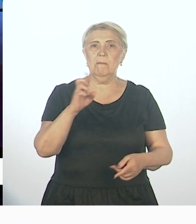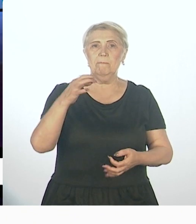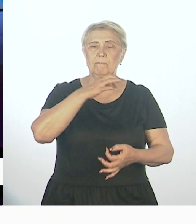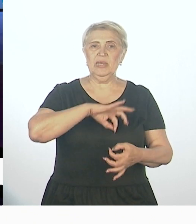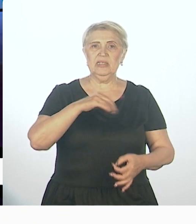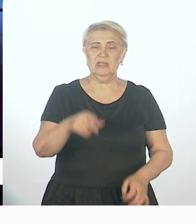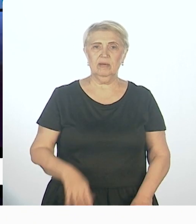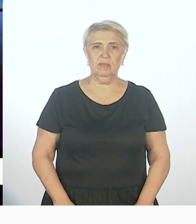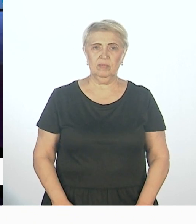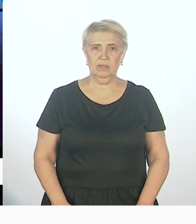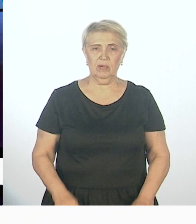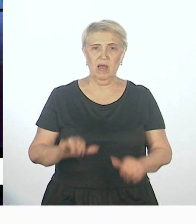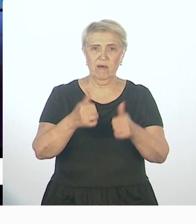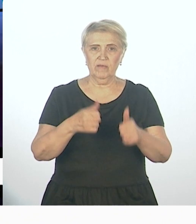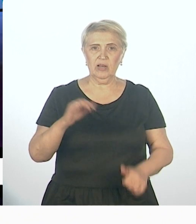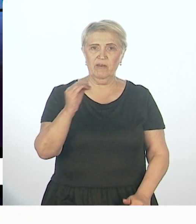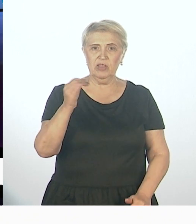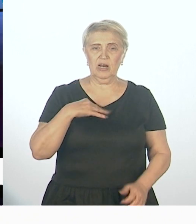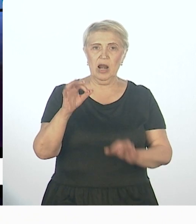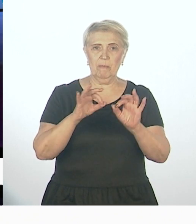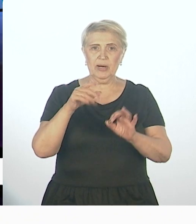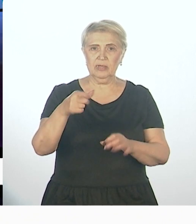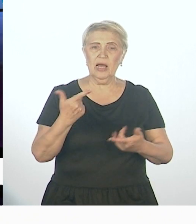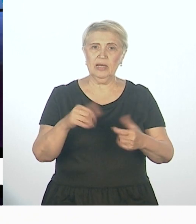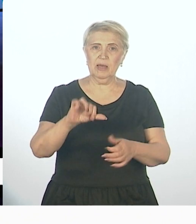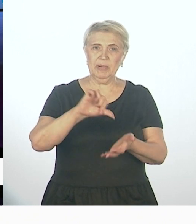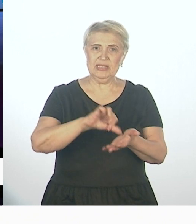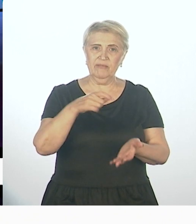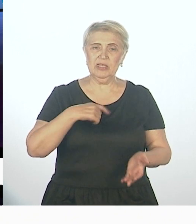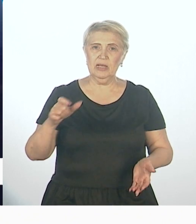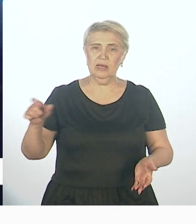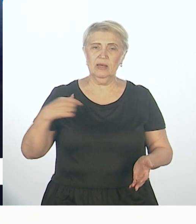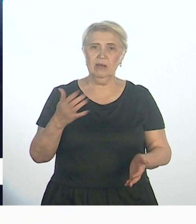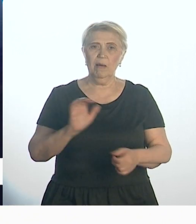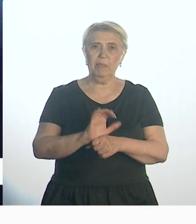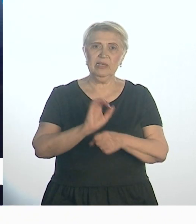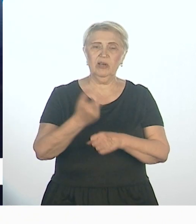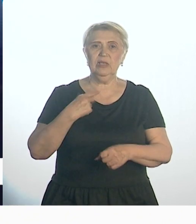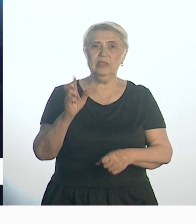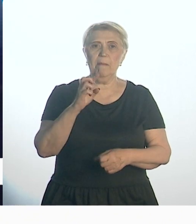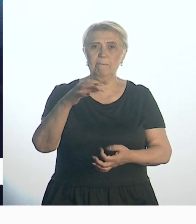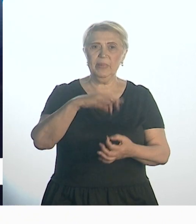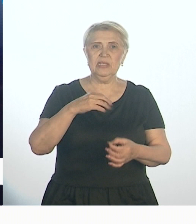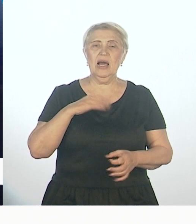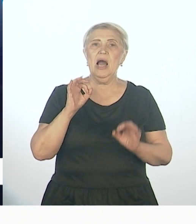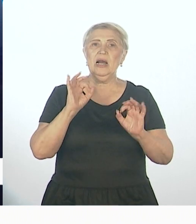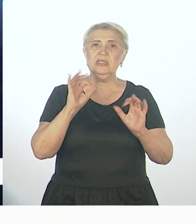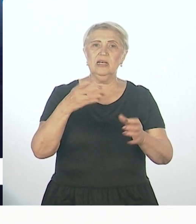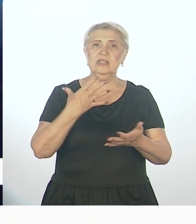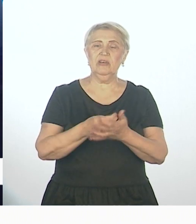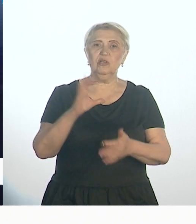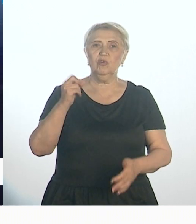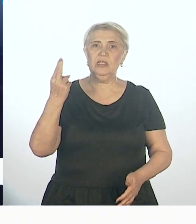свое» в рамках федерального проекта, где представители производителей, бизнеса рассказали о своих социальных